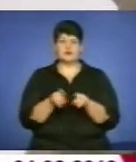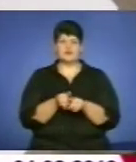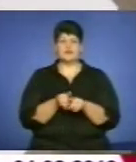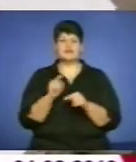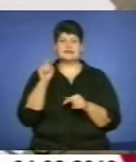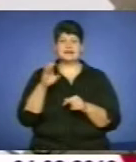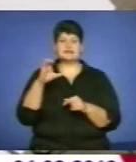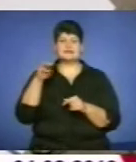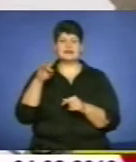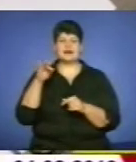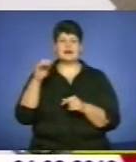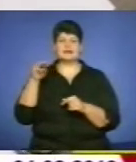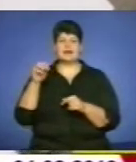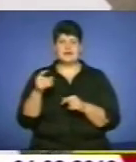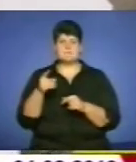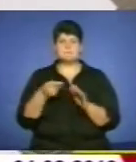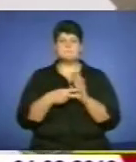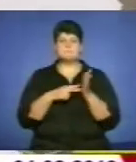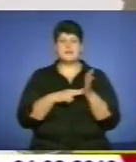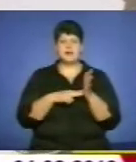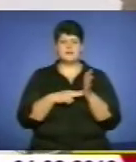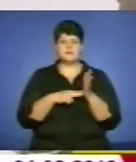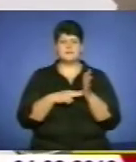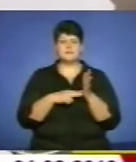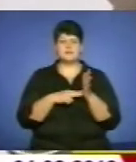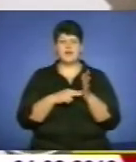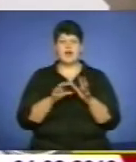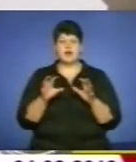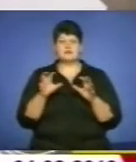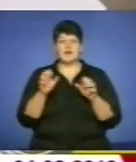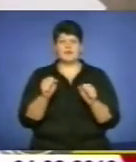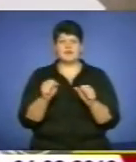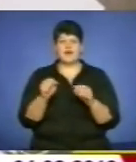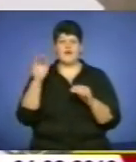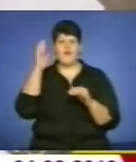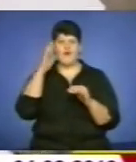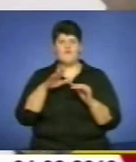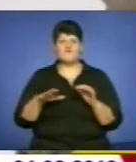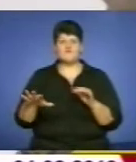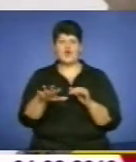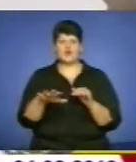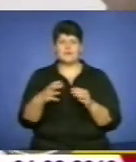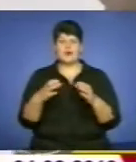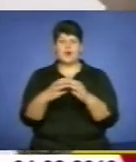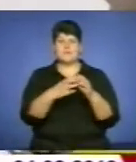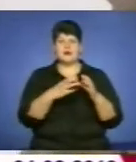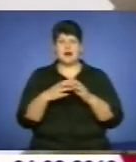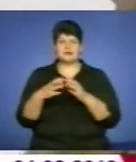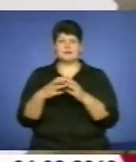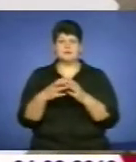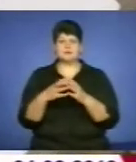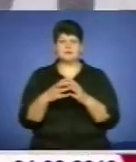розробляються плани. Як кажуть, захоплення водойми командно. Ми стараємо